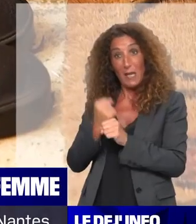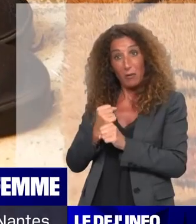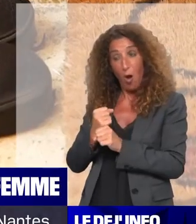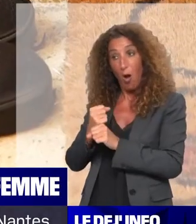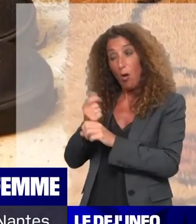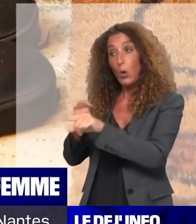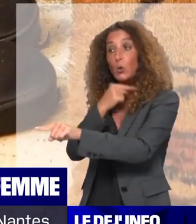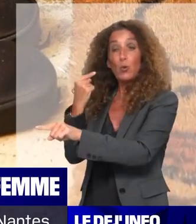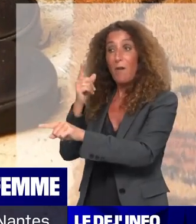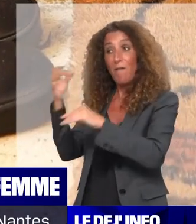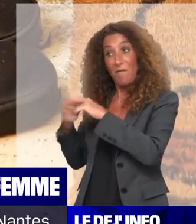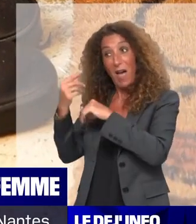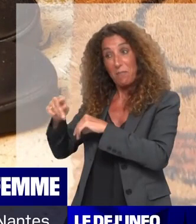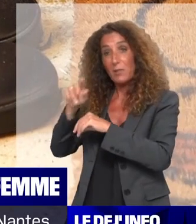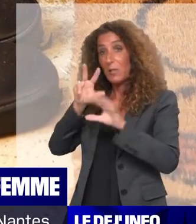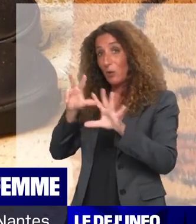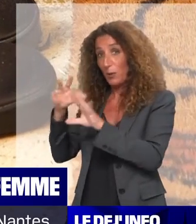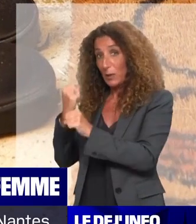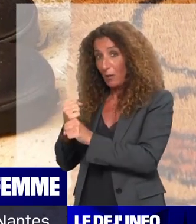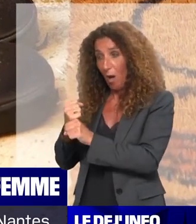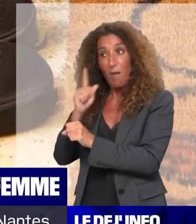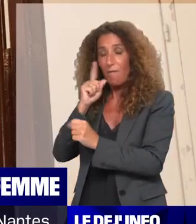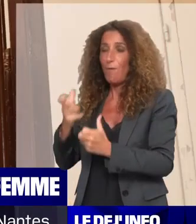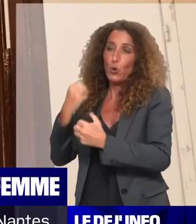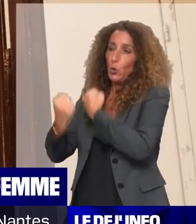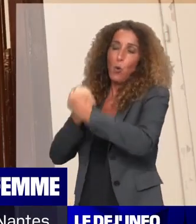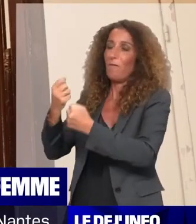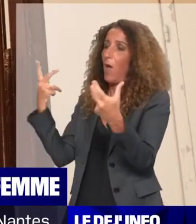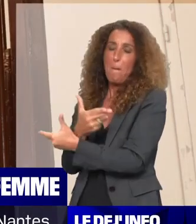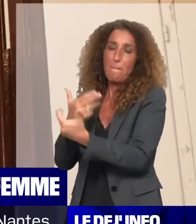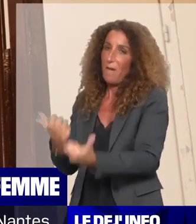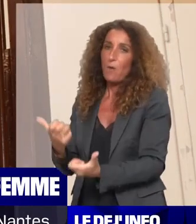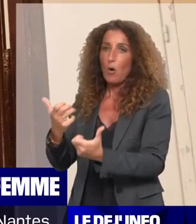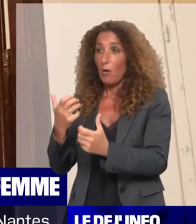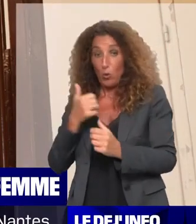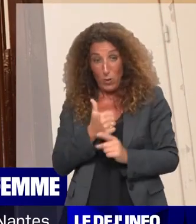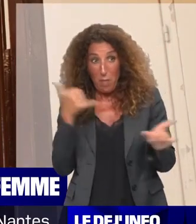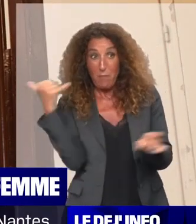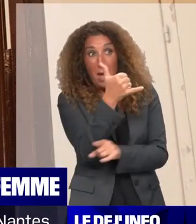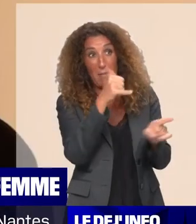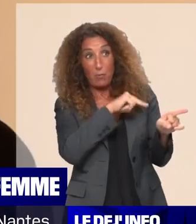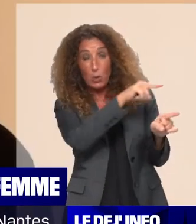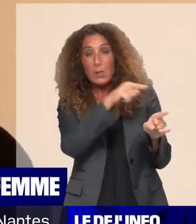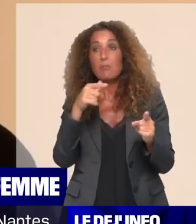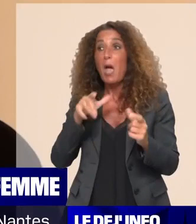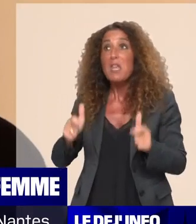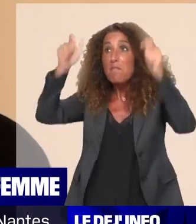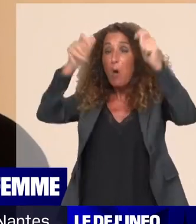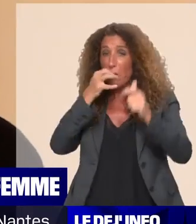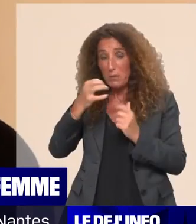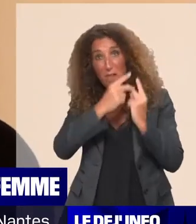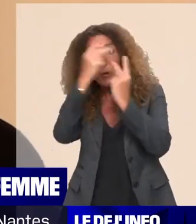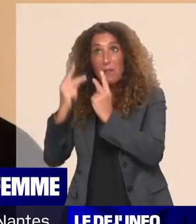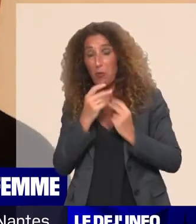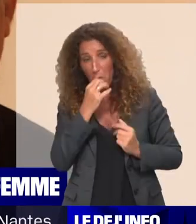Il voulait abréger ses souffrances. C'est lui-même qui a appelé la police. Dans son immeuble, tous décrivent un homme aimant. C'est pas quelqu'un de violent,